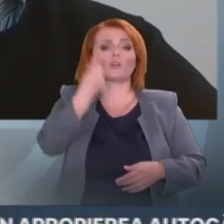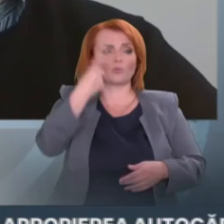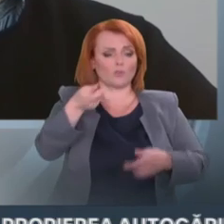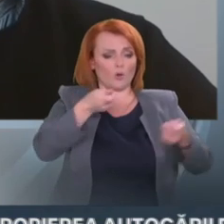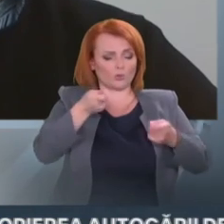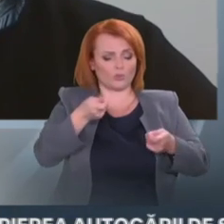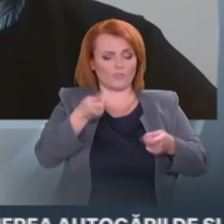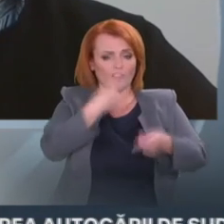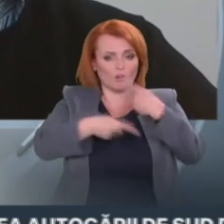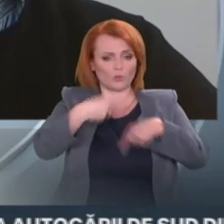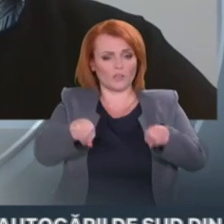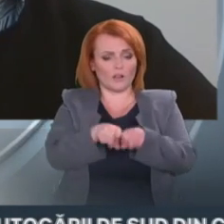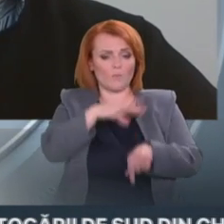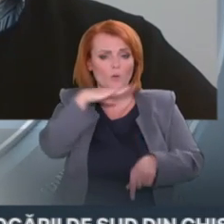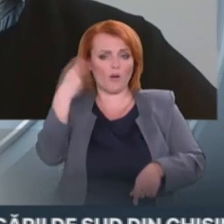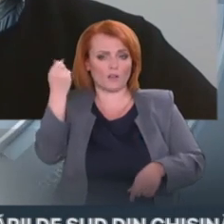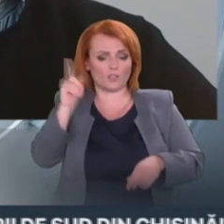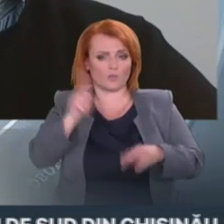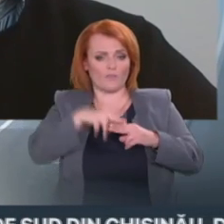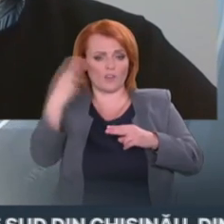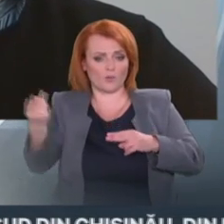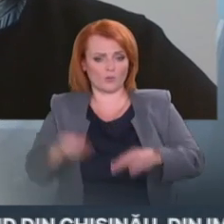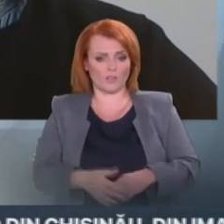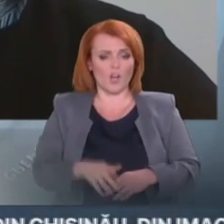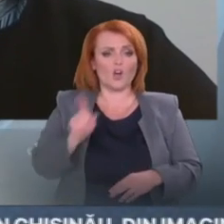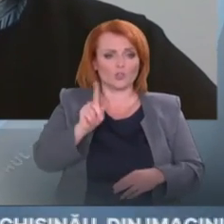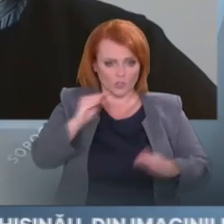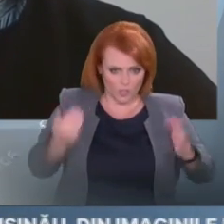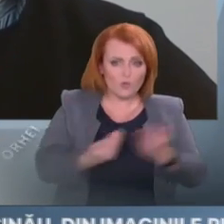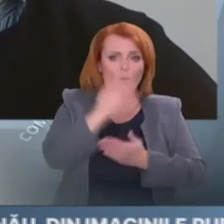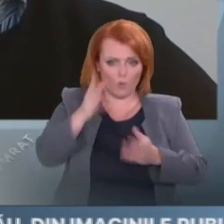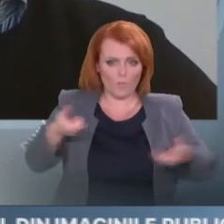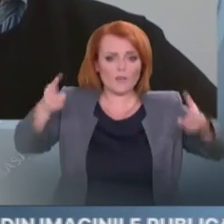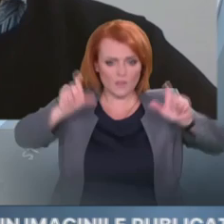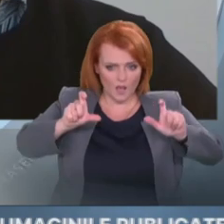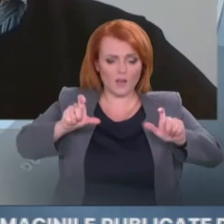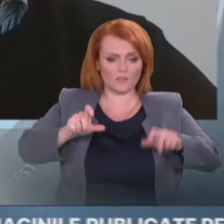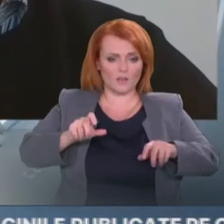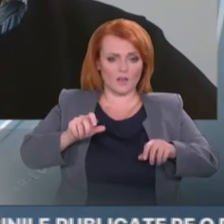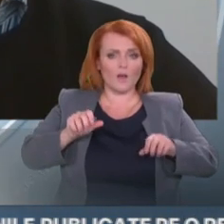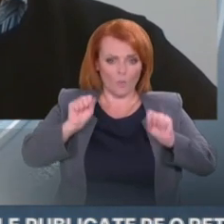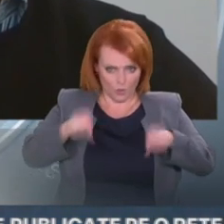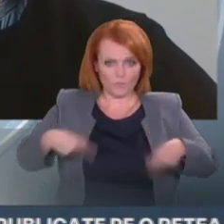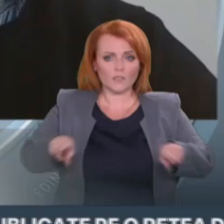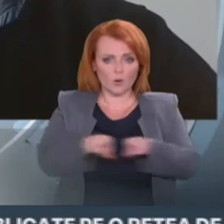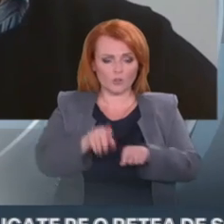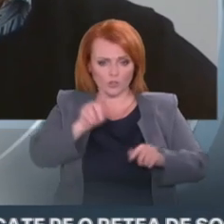solicitări către ANRE pentru a majora tarifele pentru consumatorii finali? Am putea să ne așteptăm și la un astfel de scenariu?